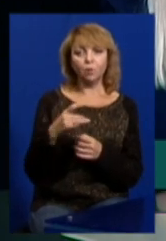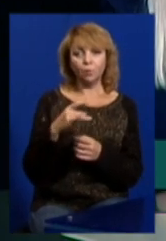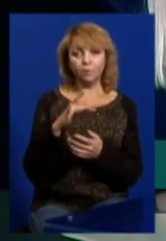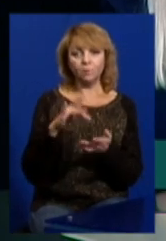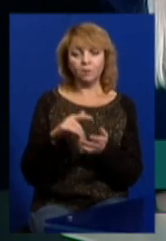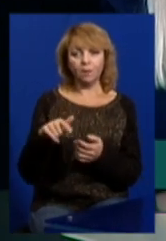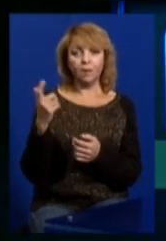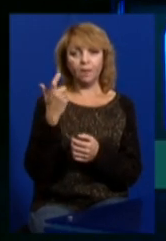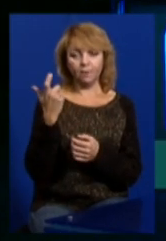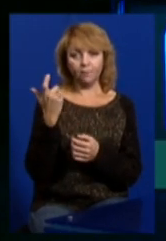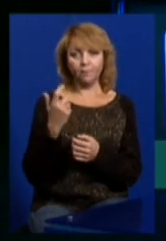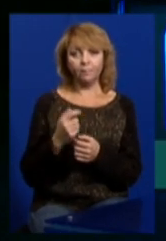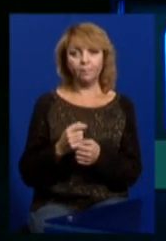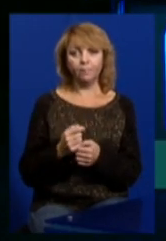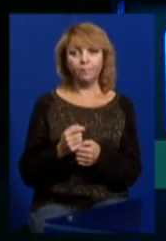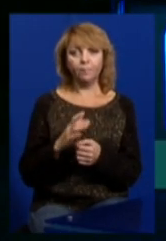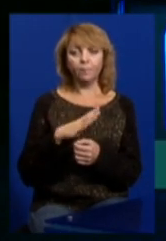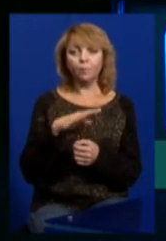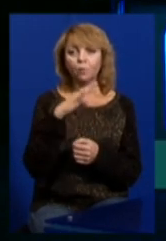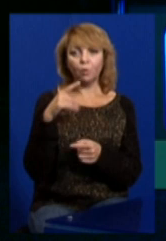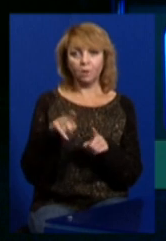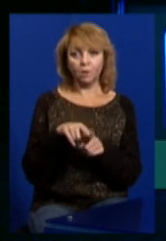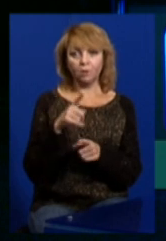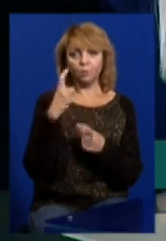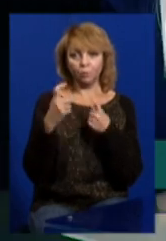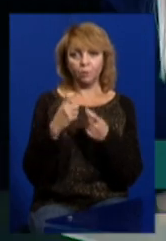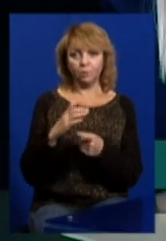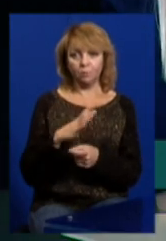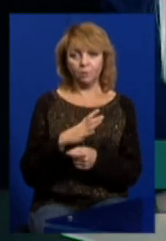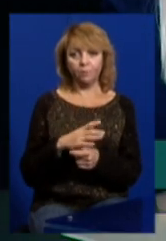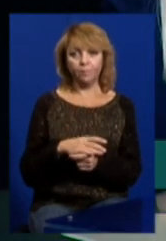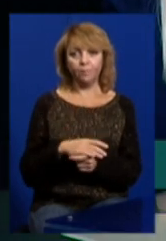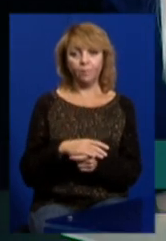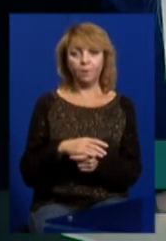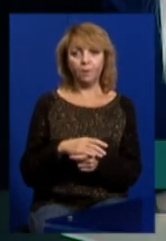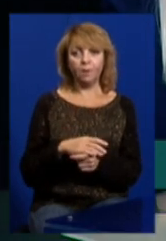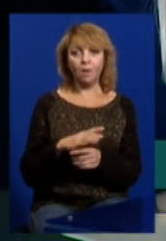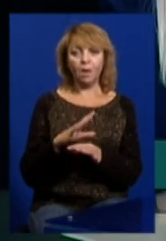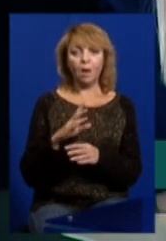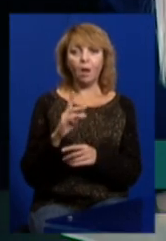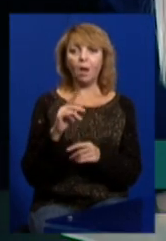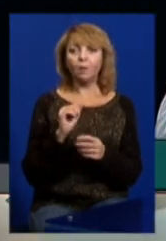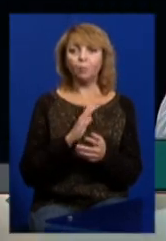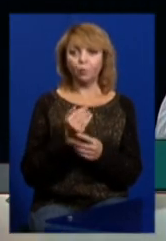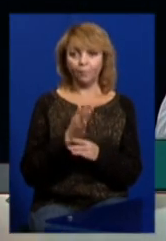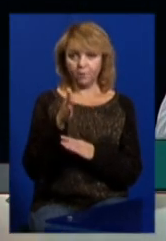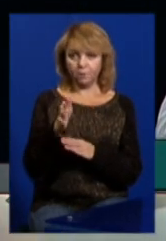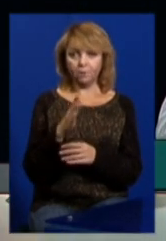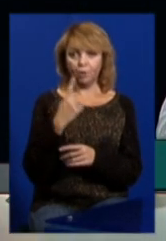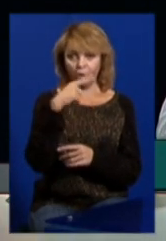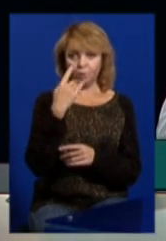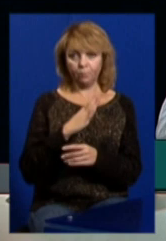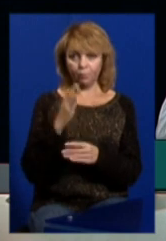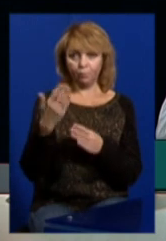комусь. Тобто багато таких погрозів. А до вас ще й прийшли просто наживо додому, до вашої оселі? Так. Потім